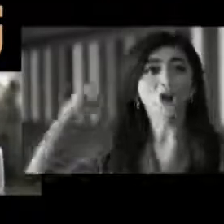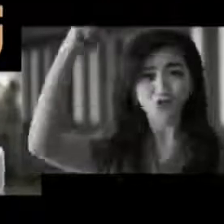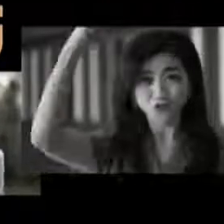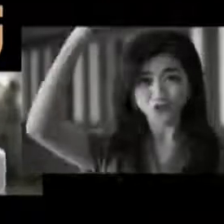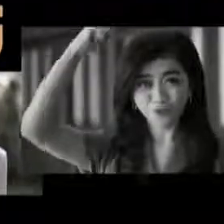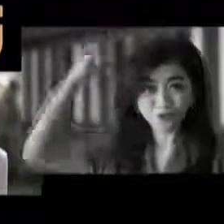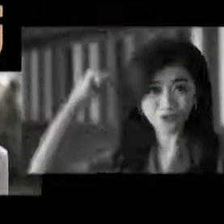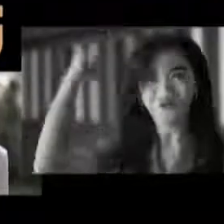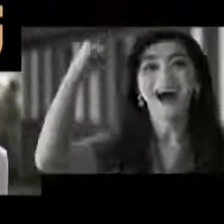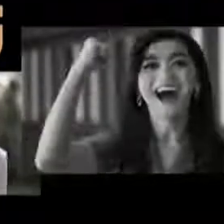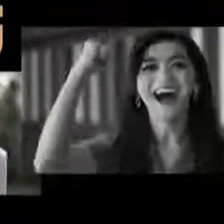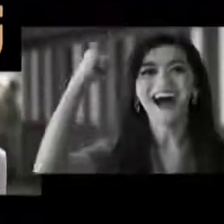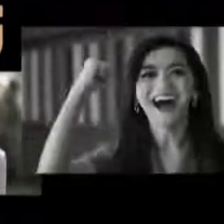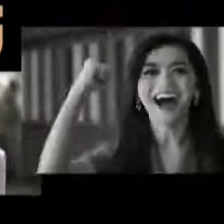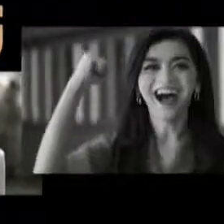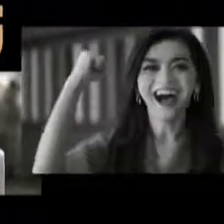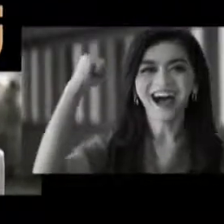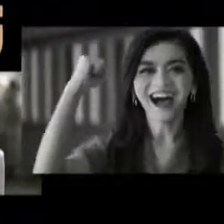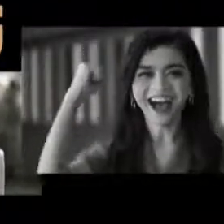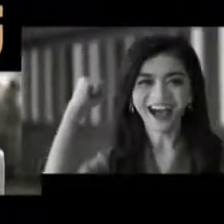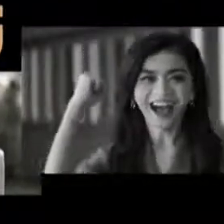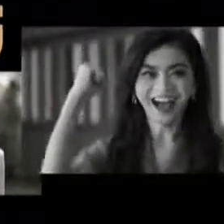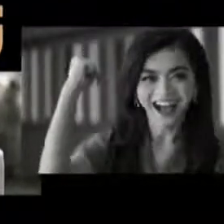kuat